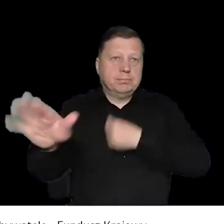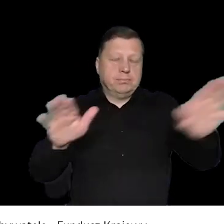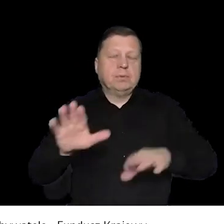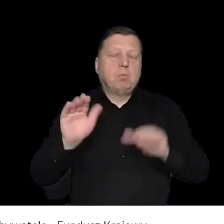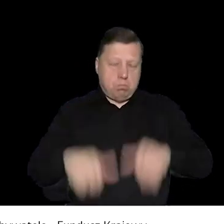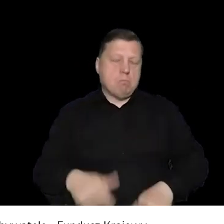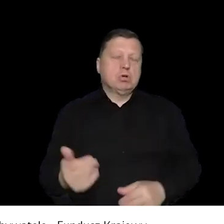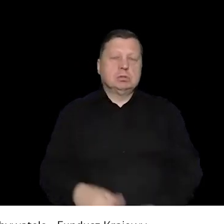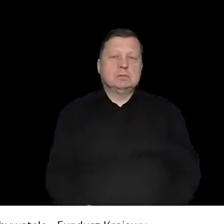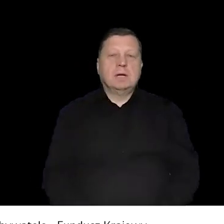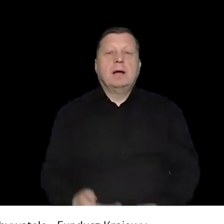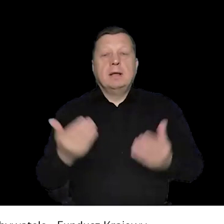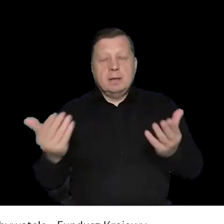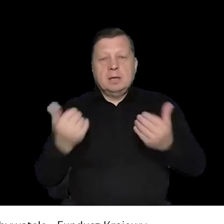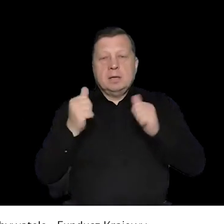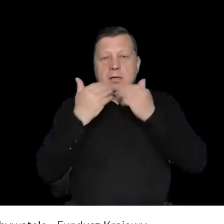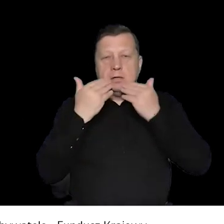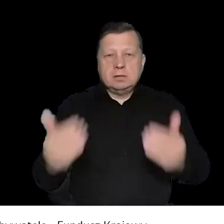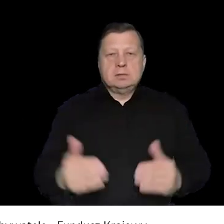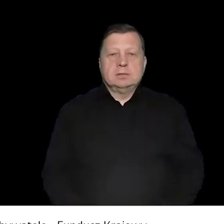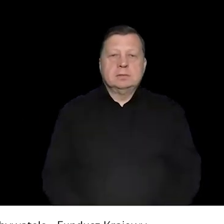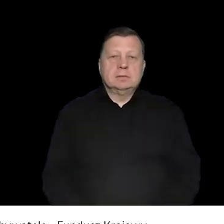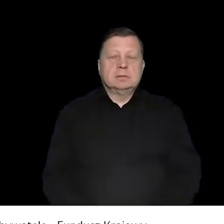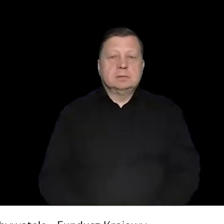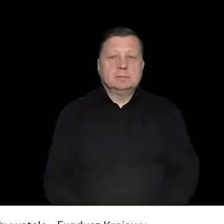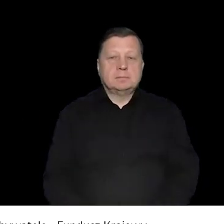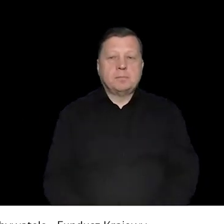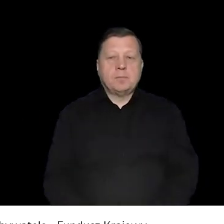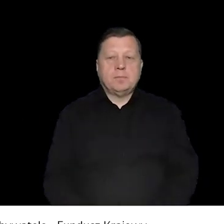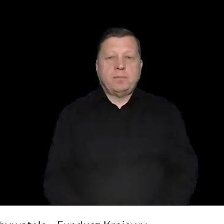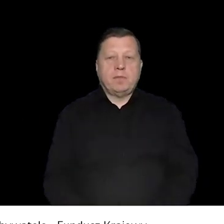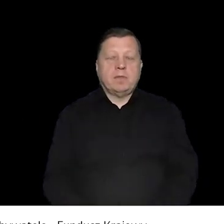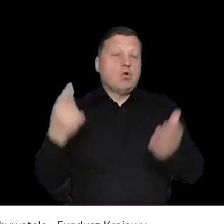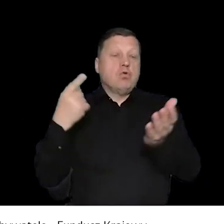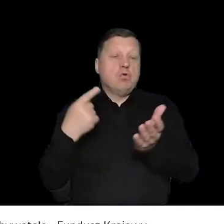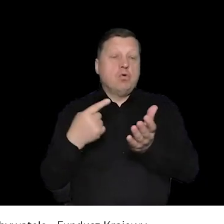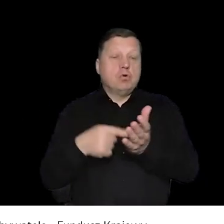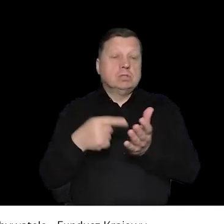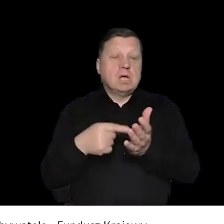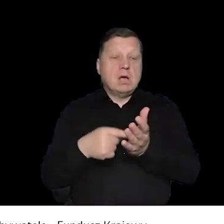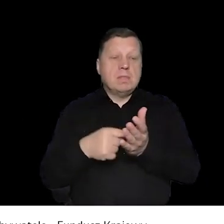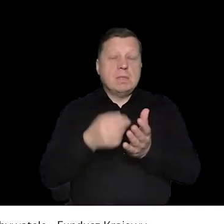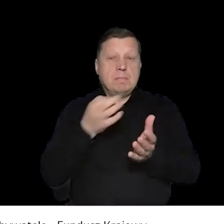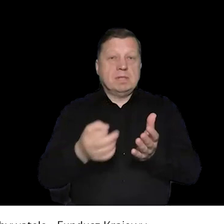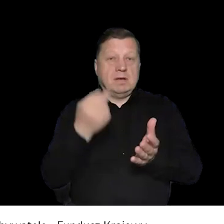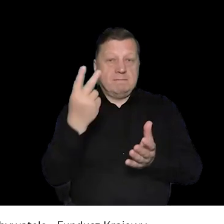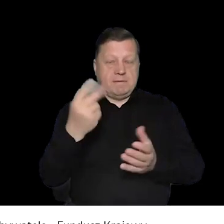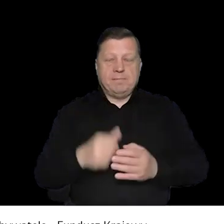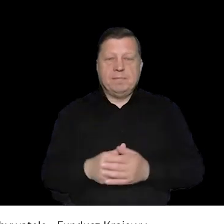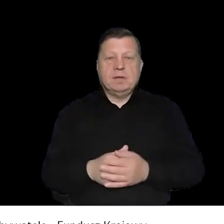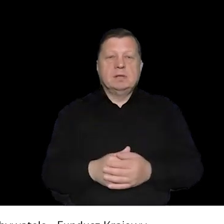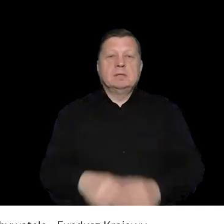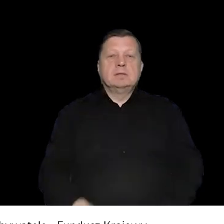legalnego i wtedy jak najbardziej policja może interweniować, może po tym działaniach. Jasne. Bardzo, bardzo dziękuję.